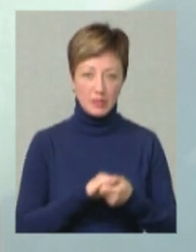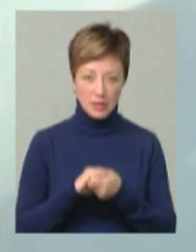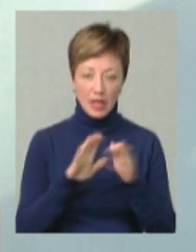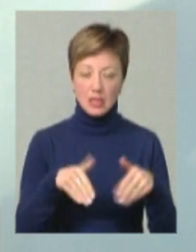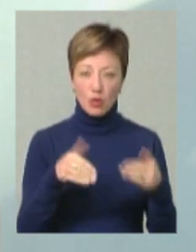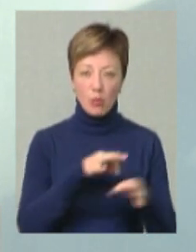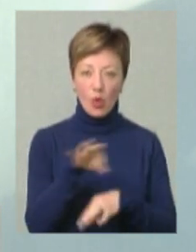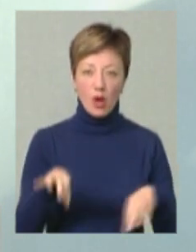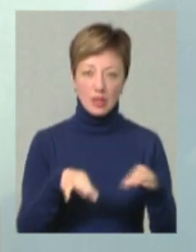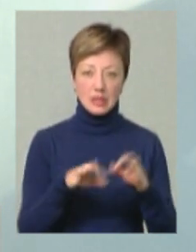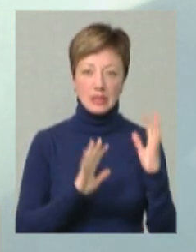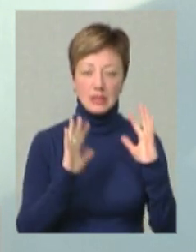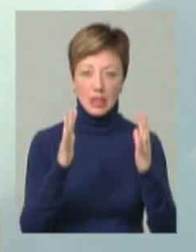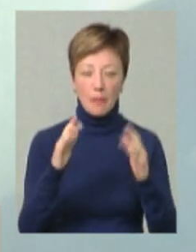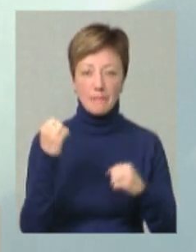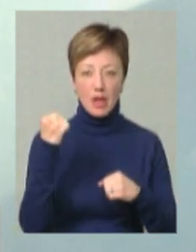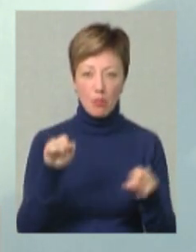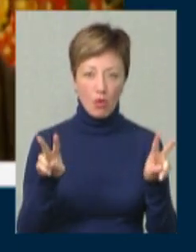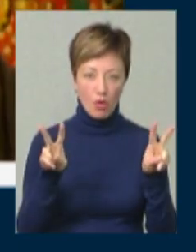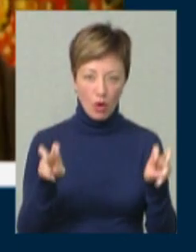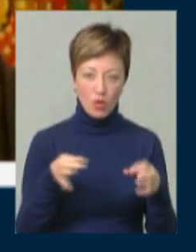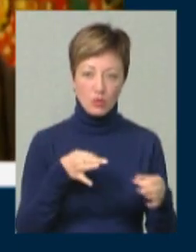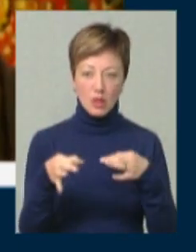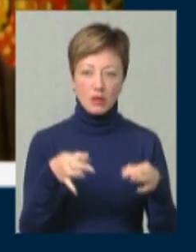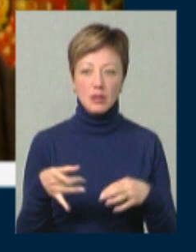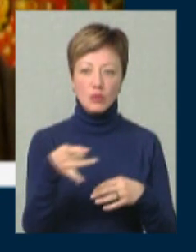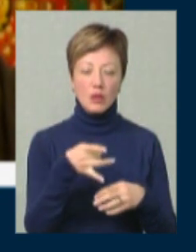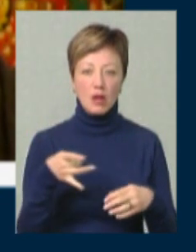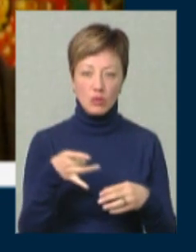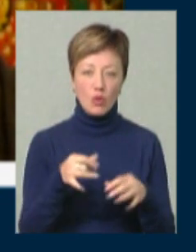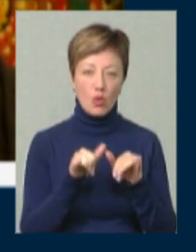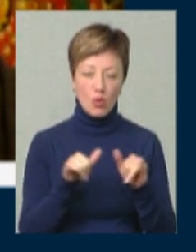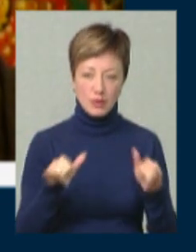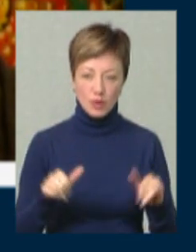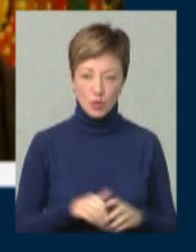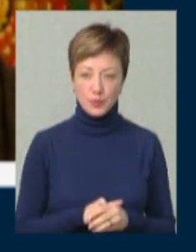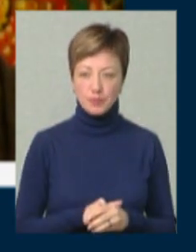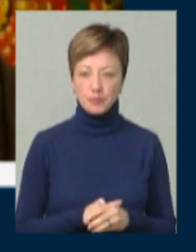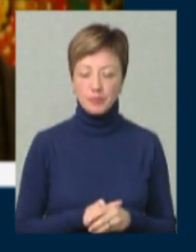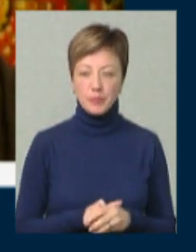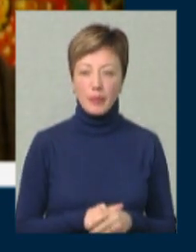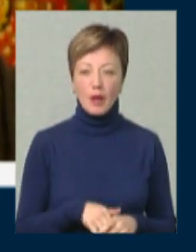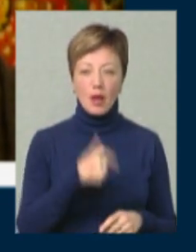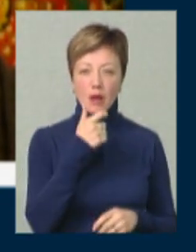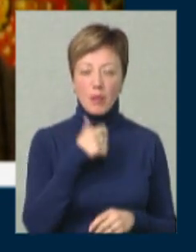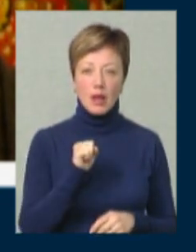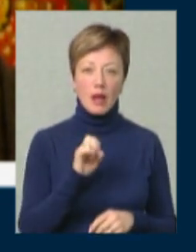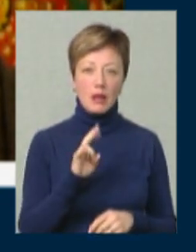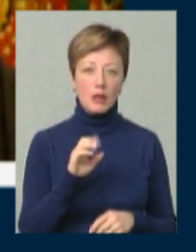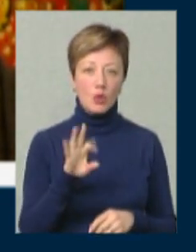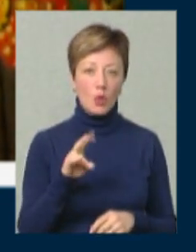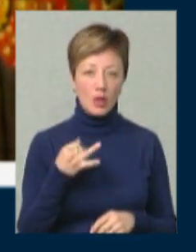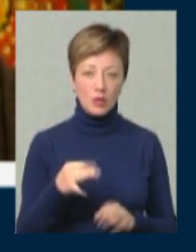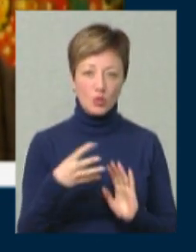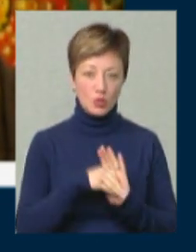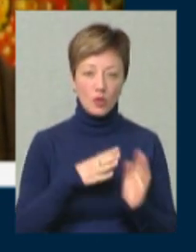ініціатором проєкту «Сади перемоги», консультантом з регіонального розвитку. Пан Анатолій вже долучився